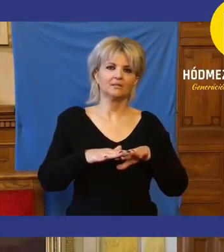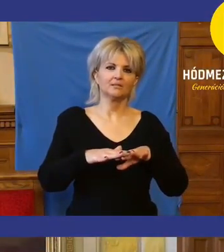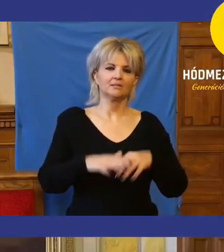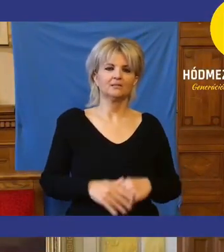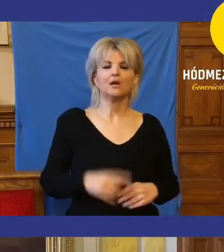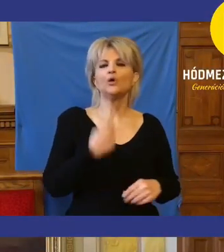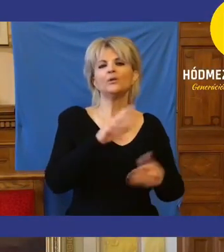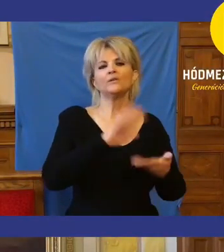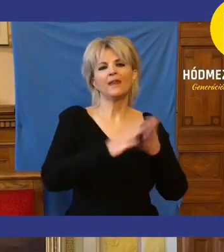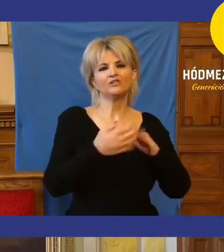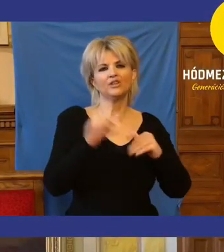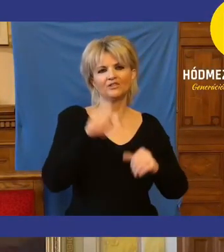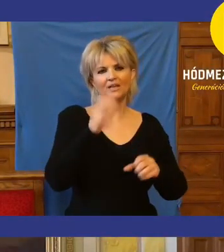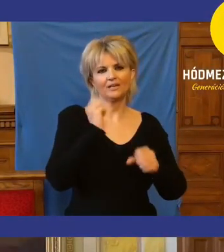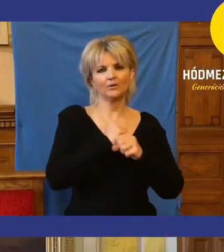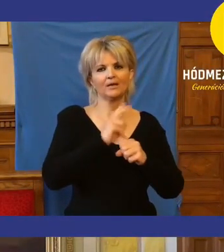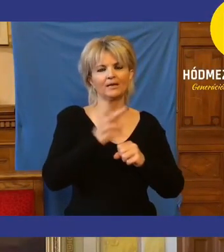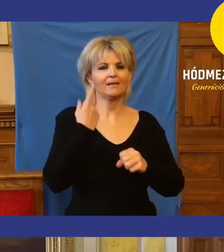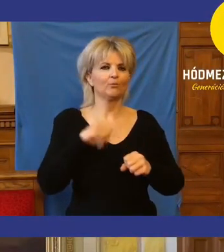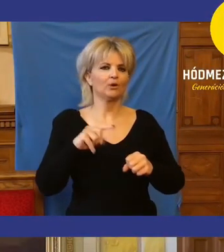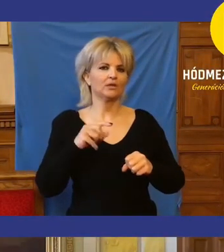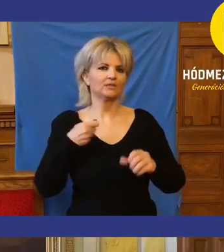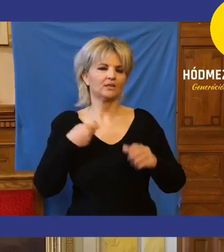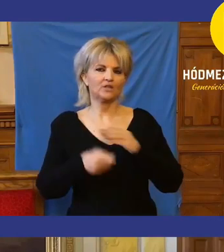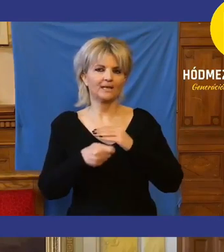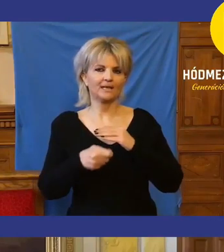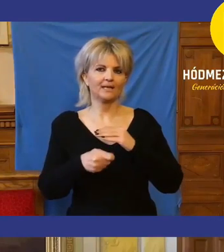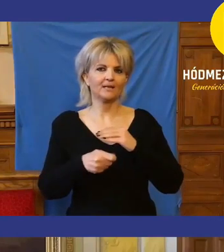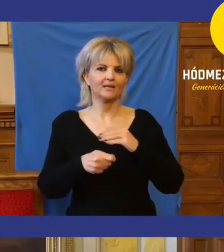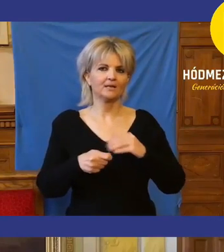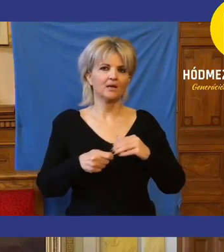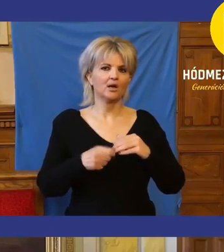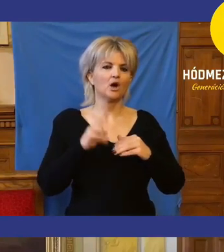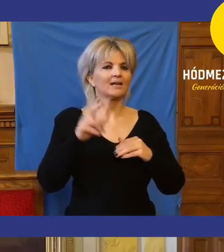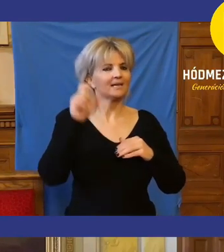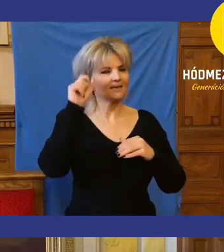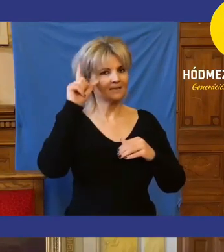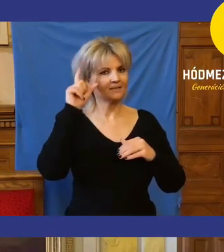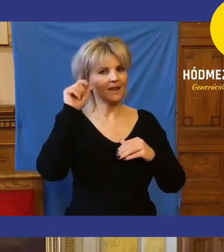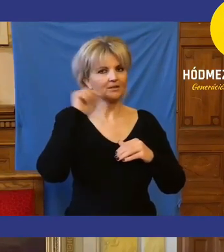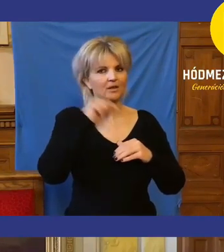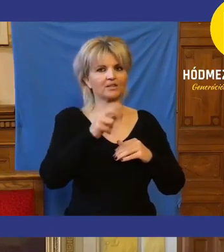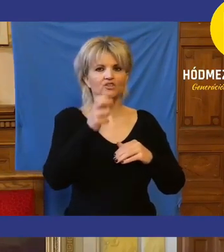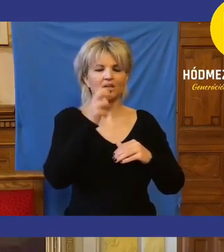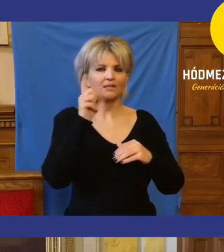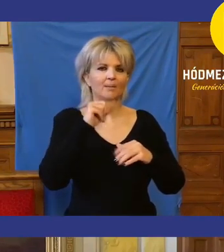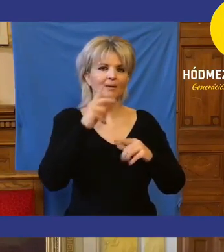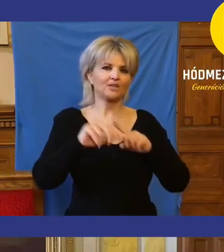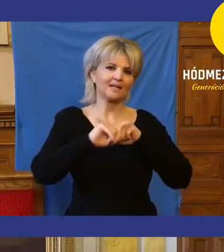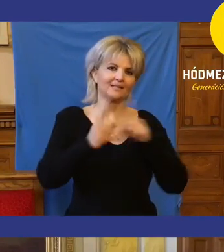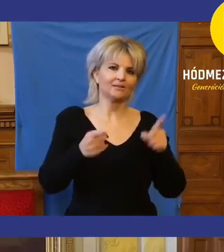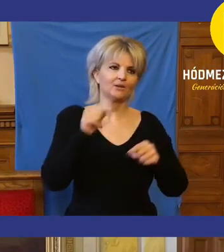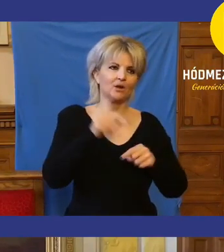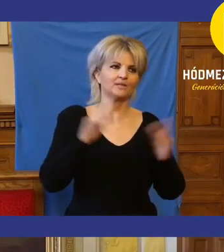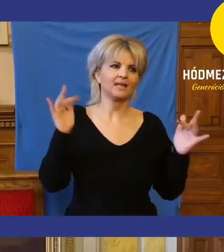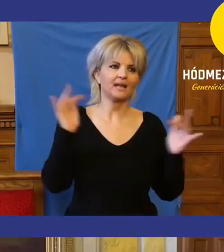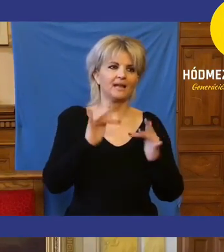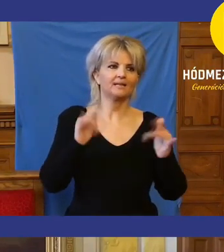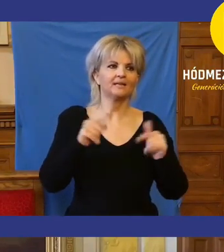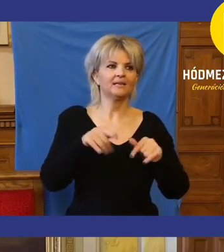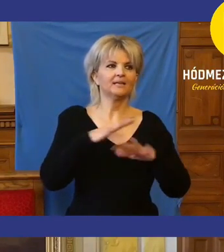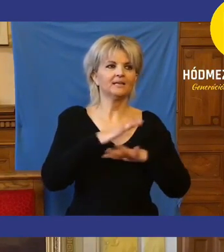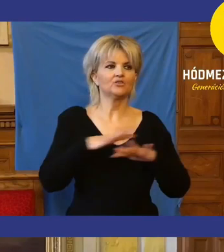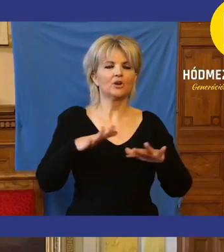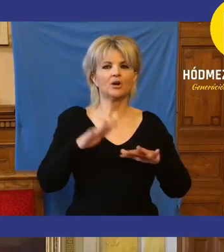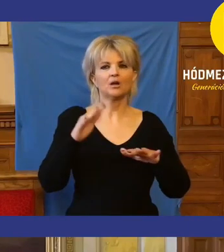felesége is itt dolgozott. Ki volt az a zseni, Gőből Vilmos? Ki volt, aki kitalált, hogy éppen az a Cseri Tamás tiltakozzon az ellen, hogy itt már csak a